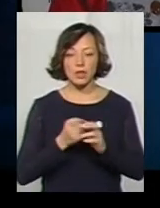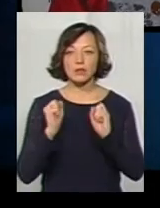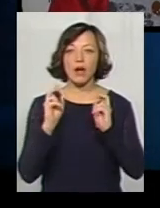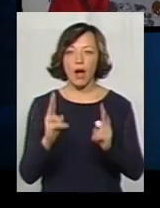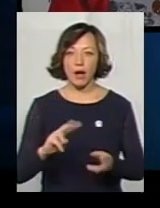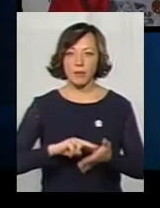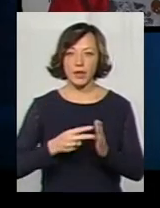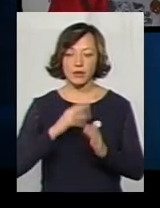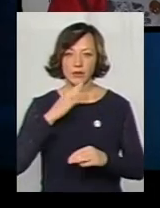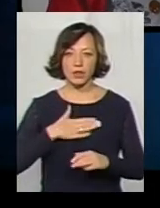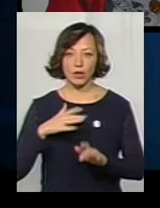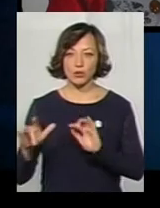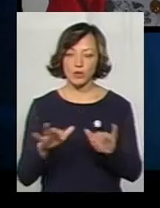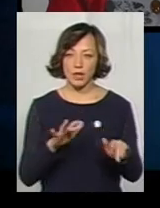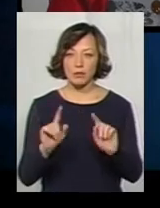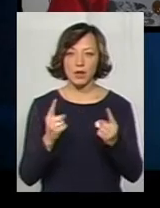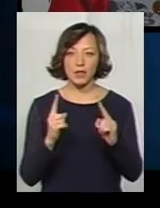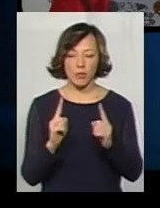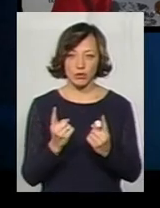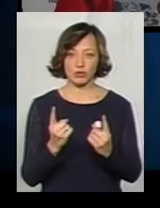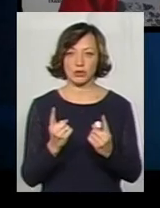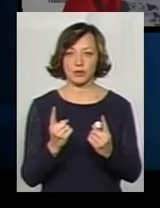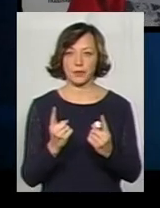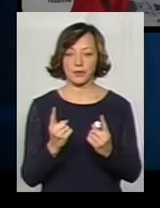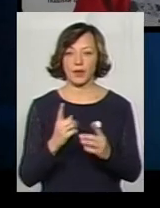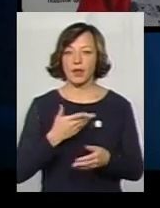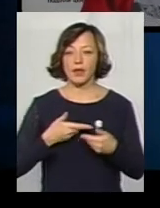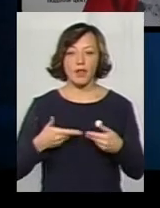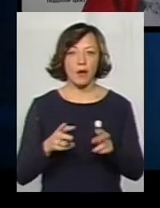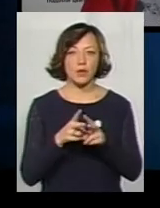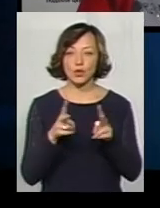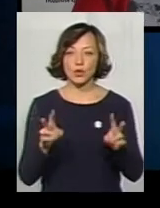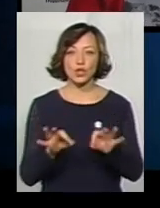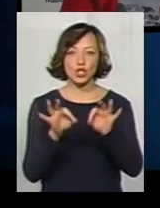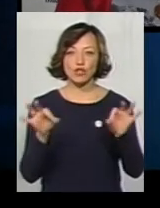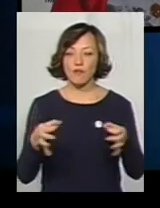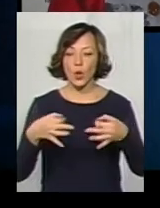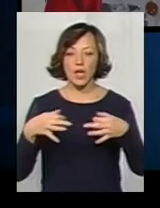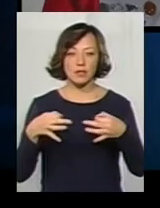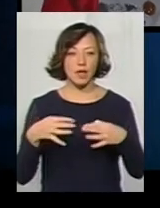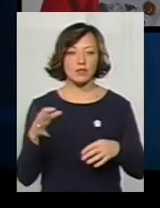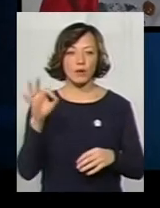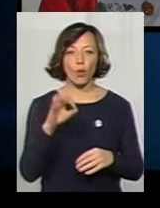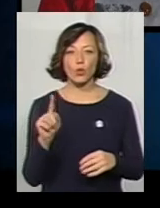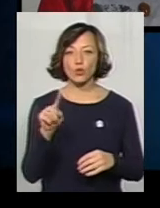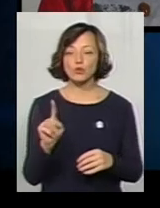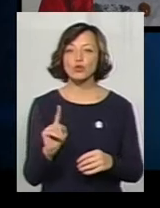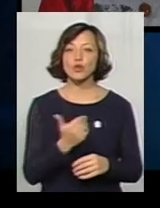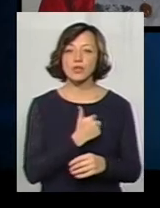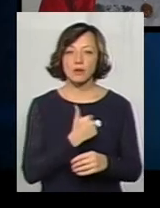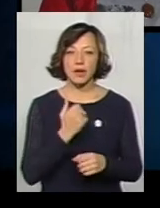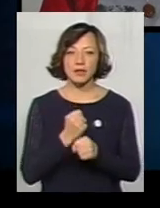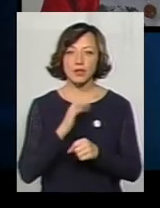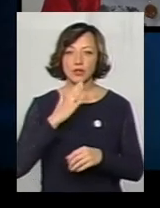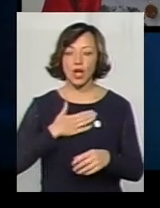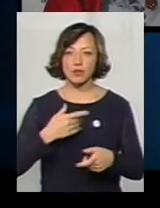планирують нашу деятельність, тому що нам ніхто нічого не розповідає о тому, що собираються робити з нашим